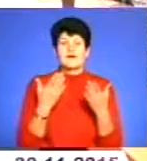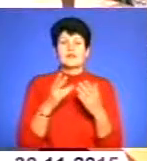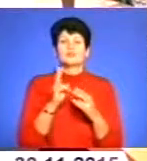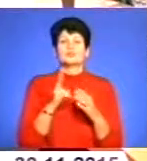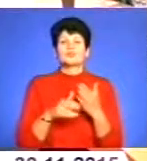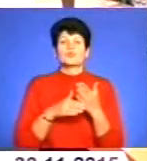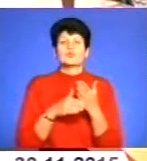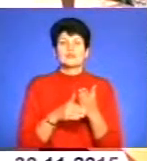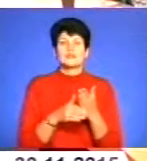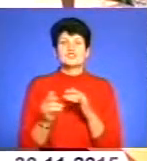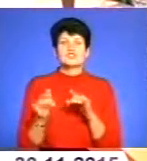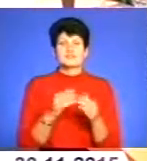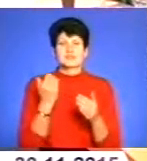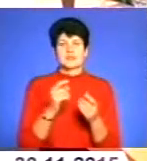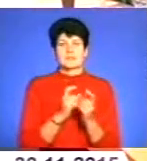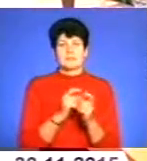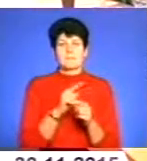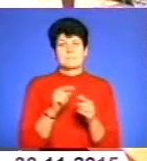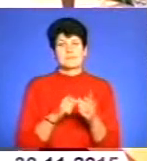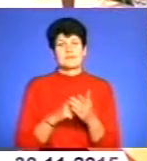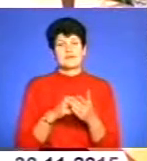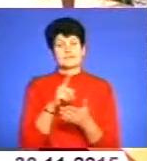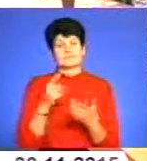дієва їхня боротьба, питання риторичне.